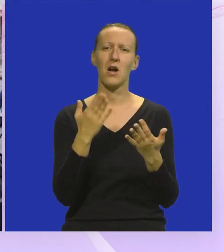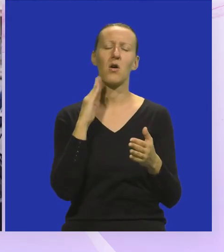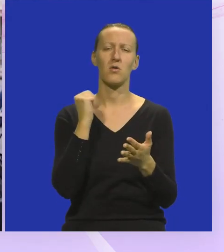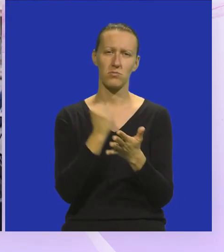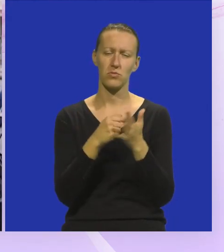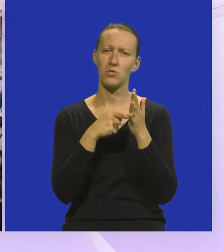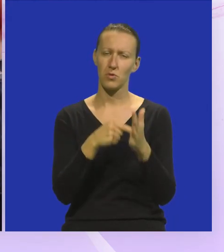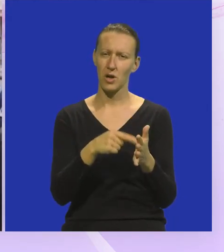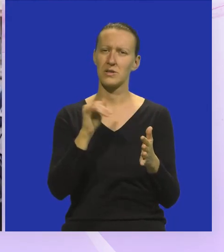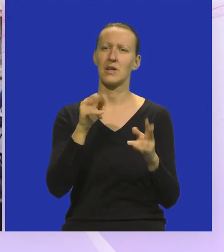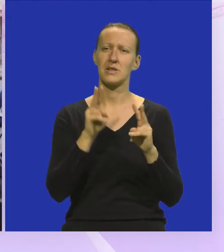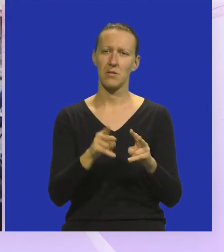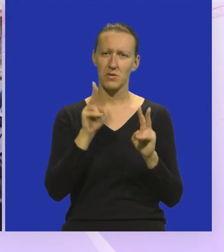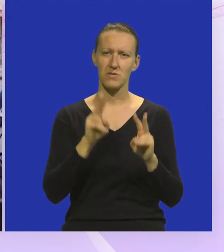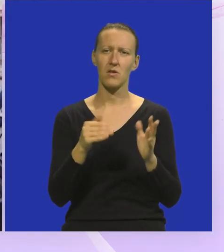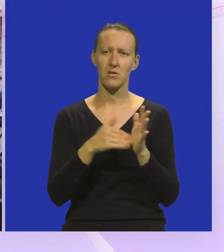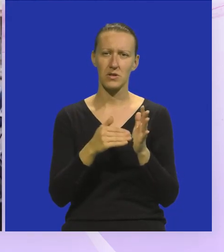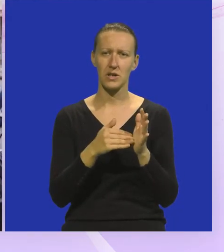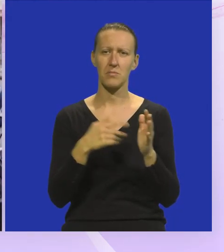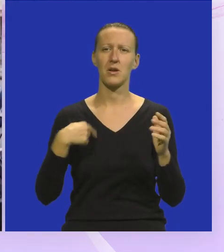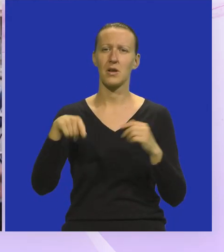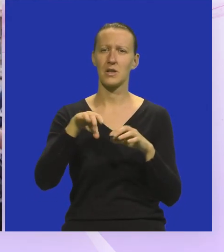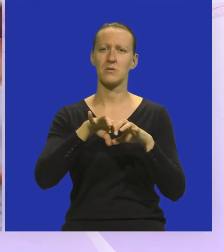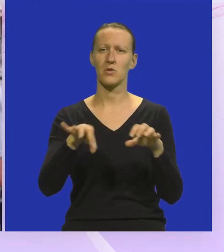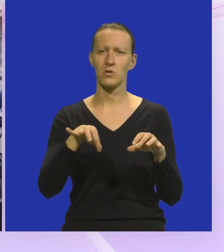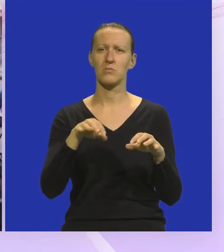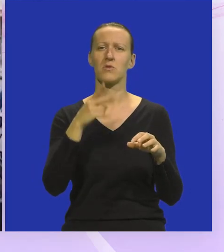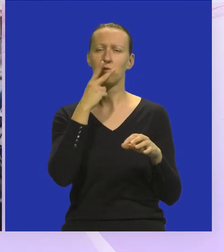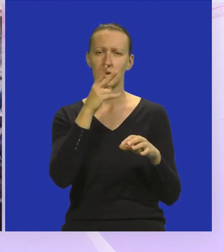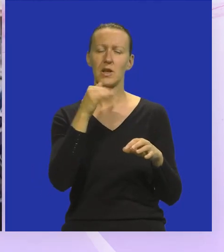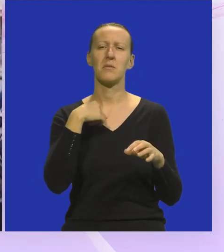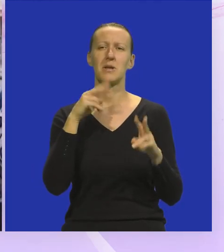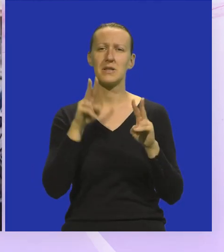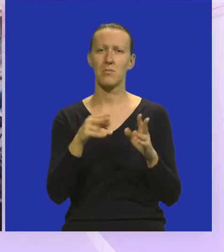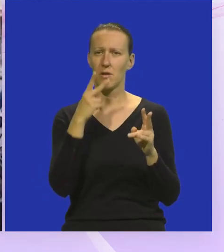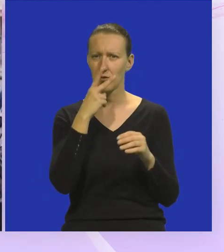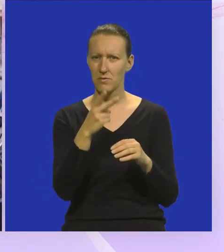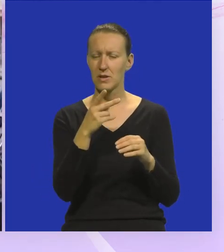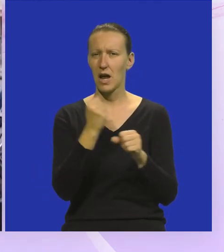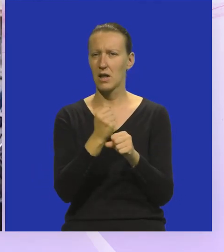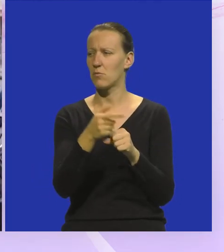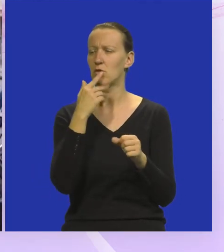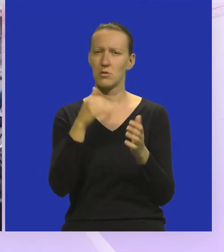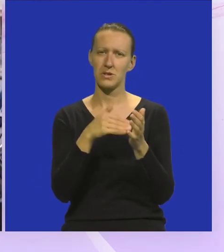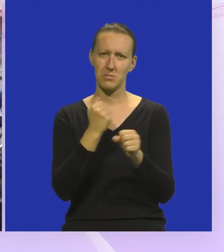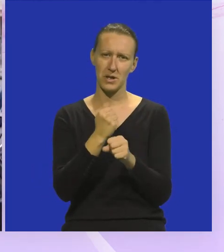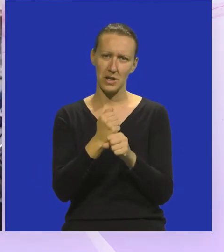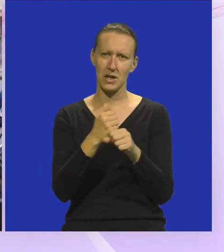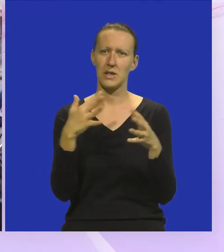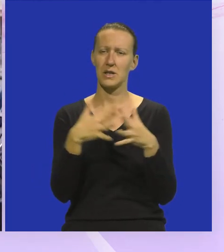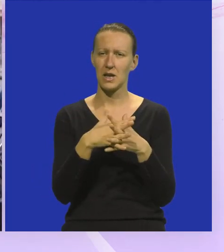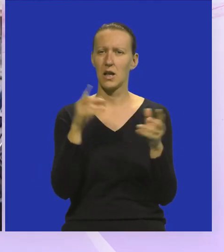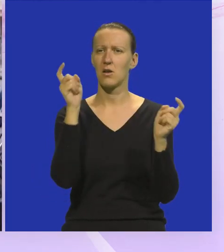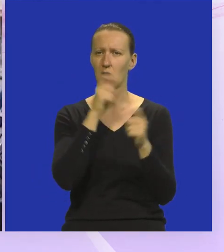dokazati da zapravo doista treba nas posebno tretirati jer mi zapravo radimo ono što bi trebali raditi i